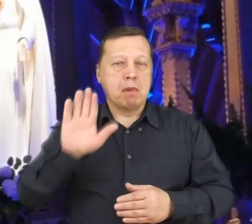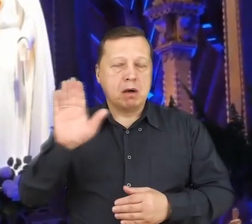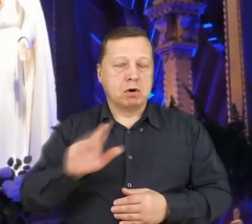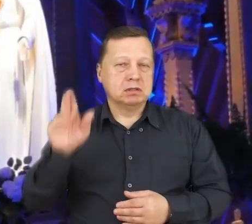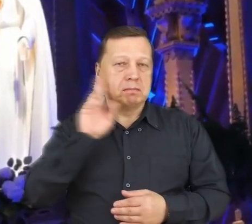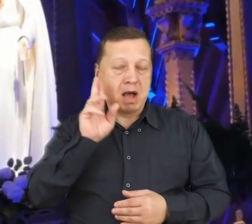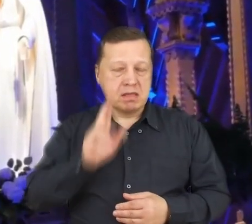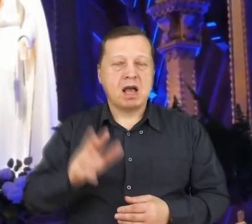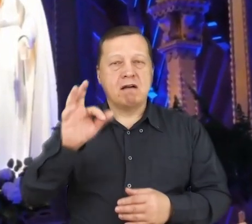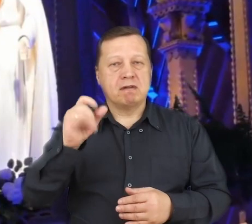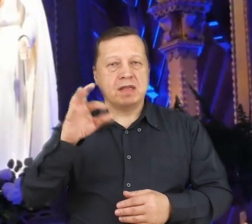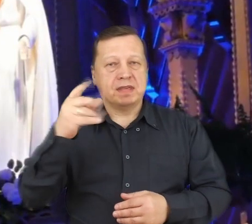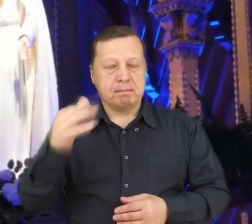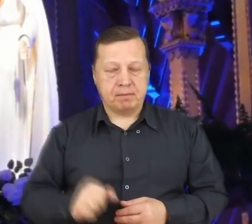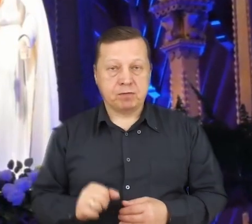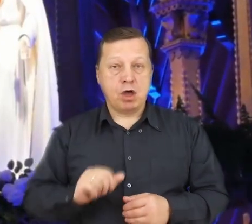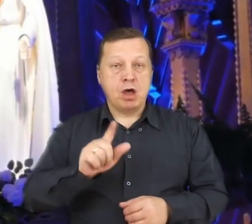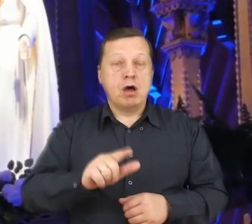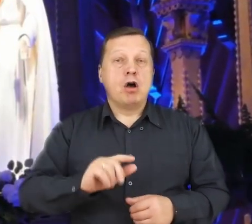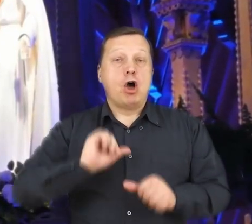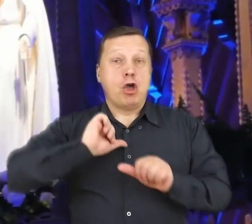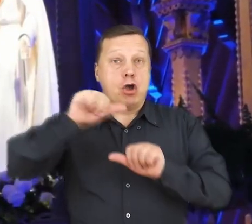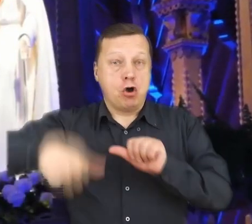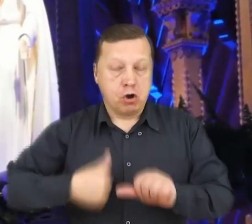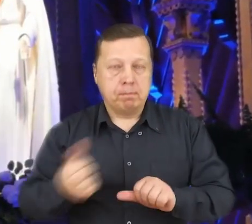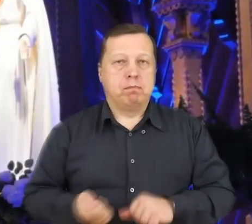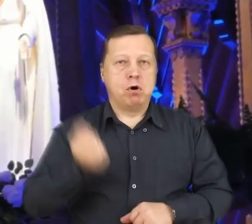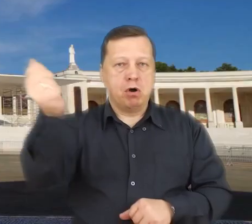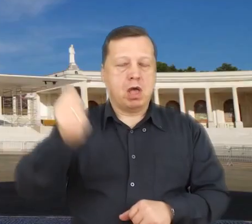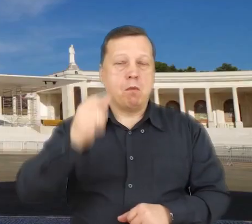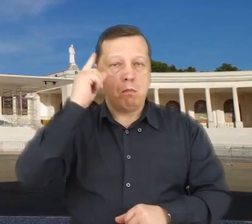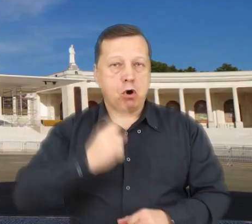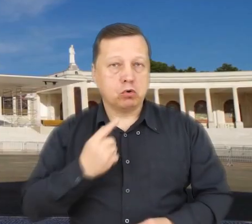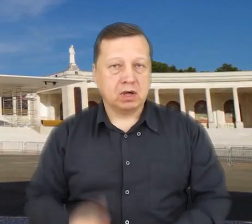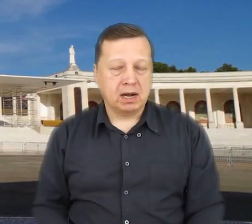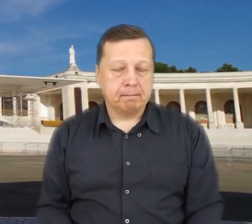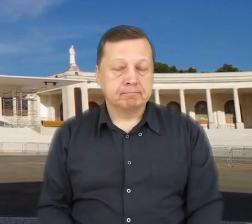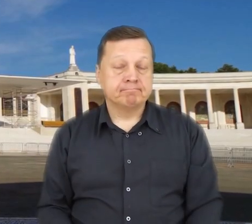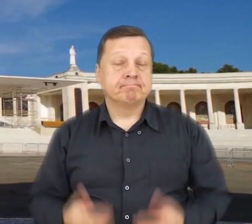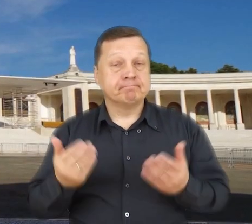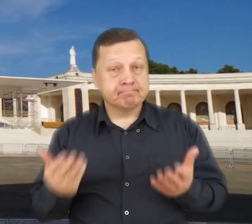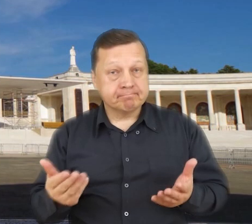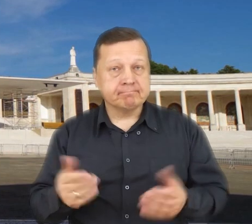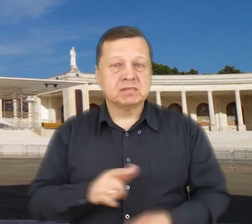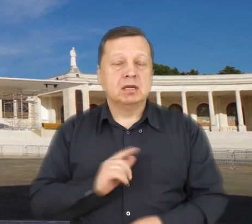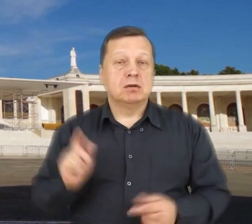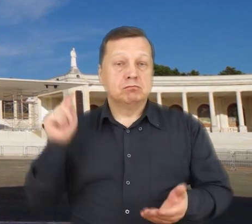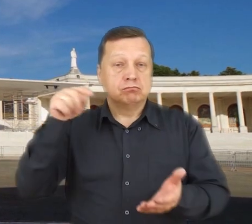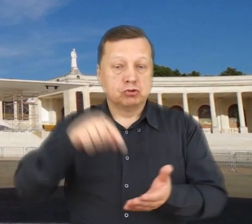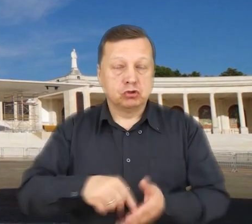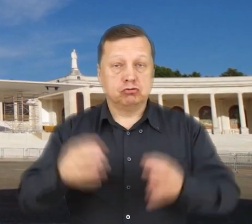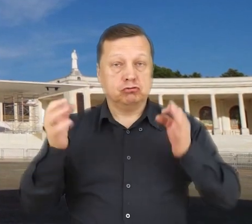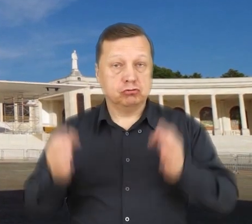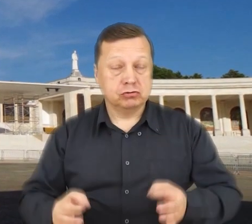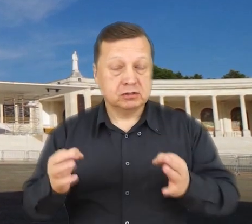Fatimskiej i w rok po zamachu przybywa do Fatimy w Portugalii. Tak więc